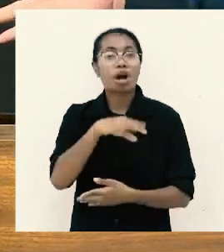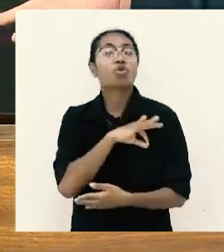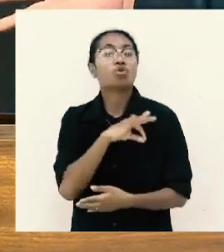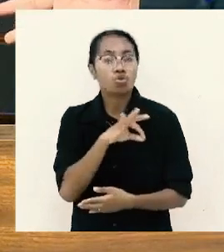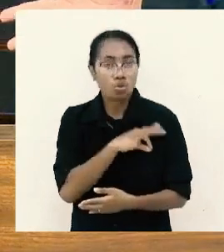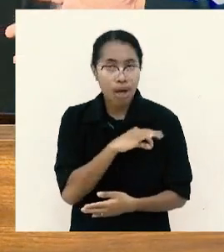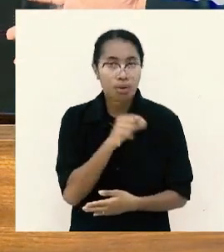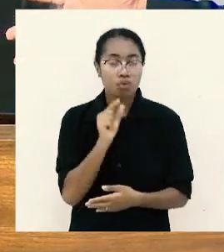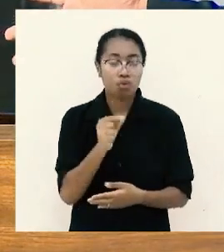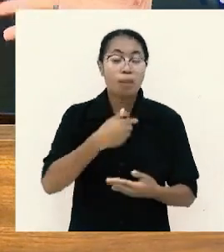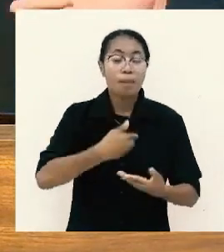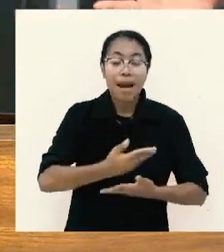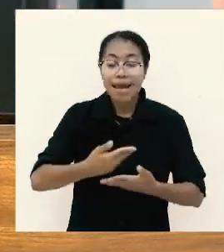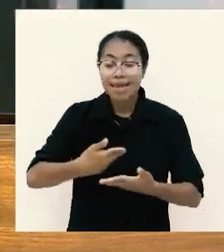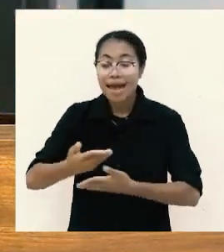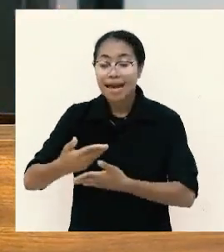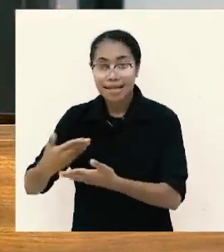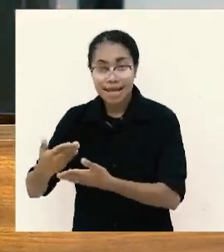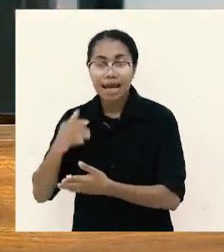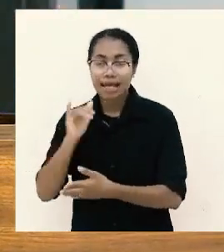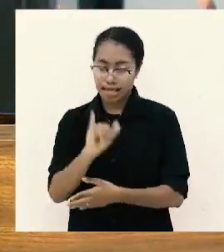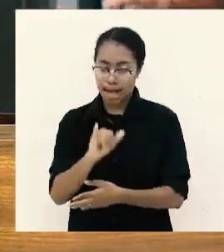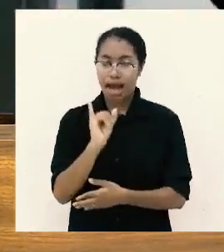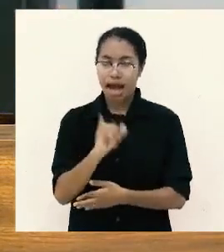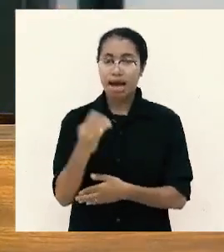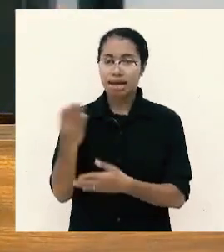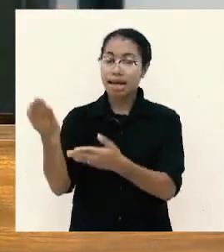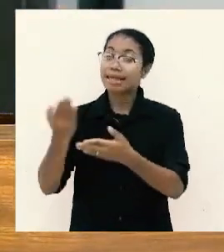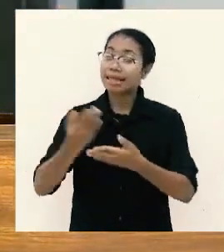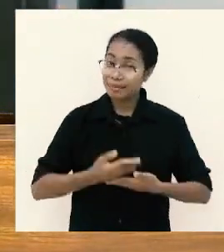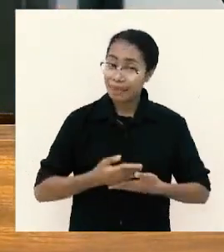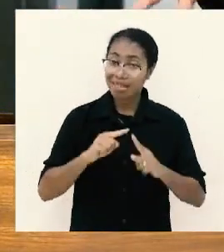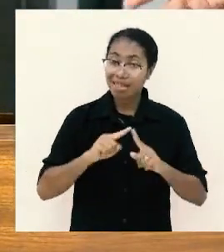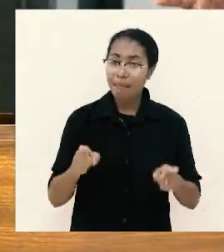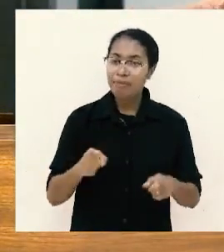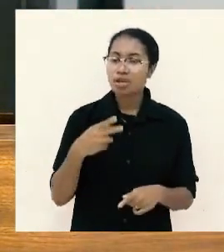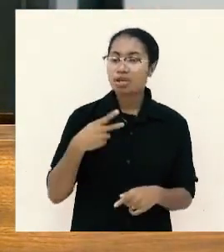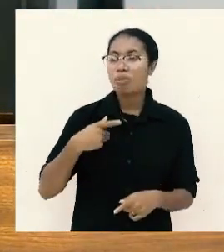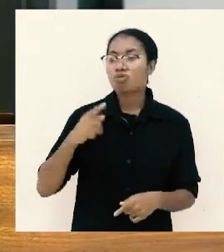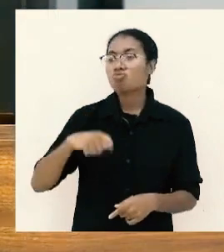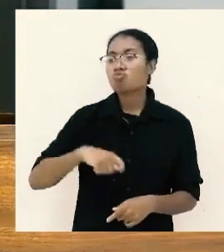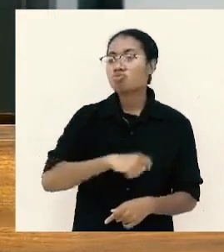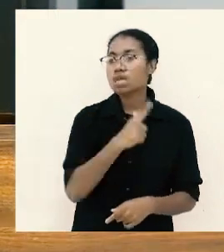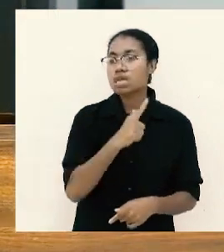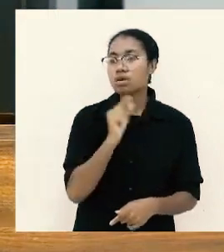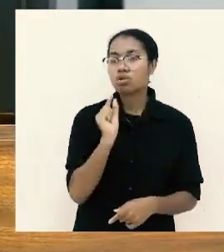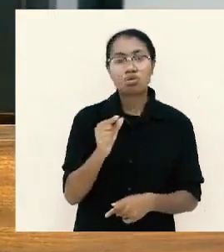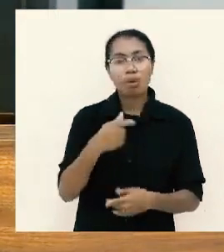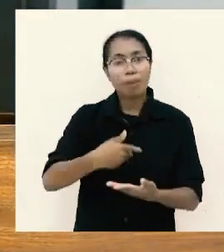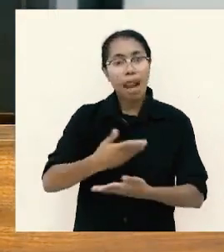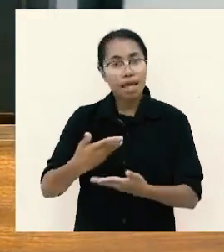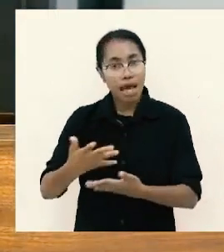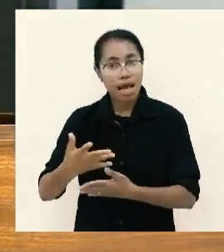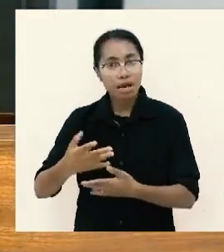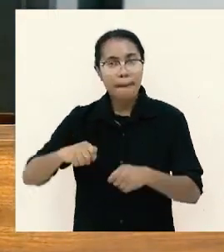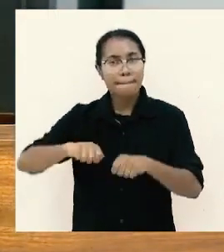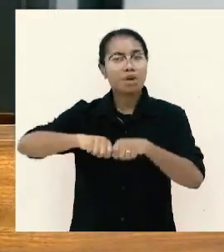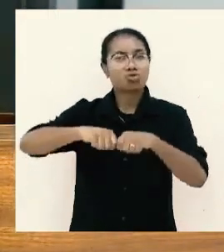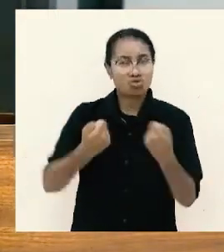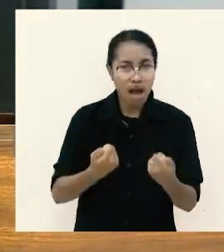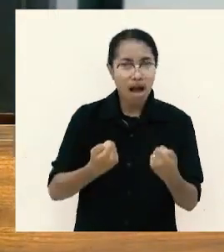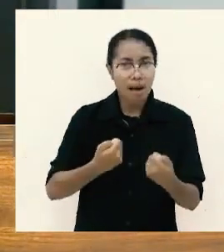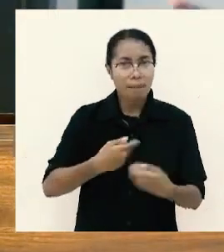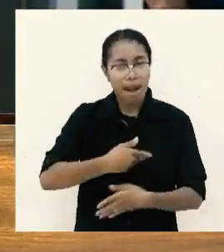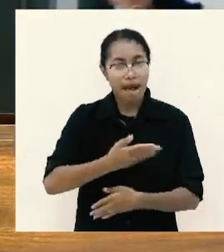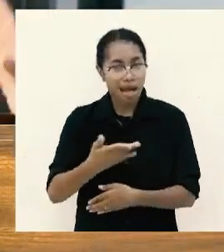pelayanannya dia terima tapi kalau itu membawa kerugian bagi pelayanannya merusak pelayanannya